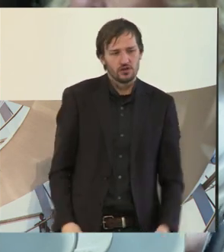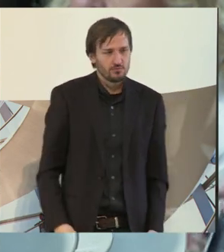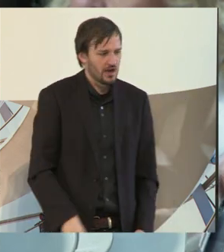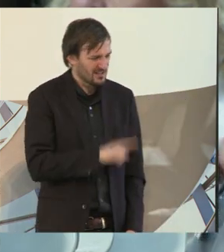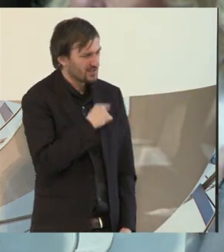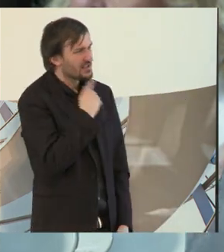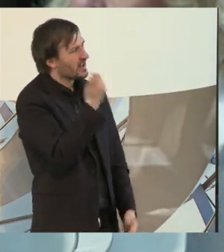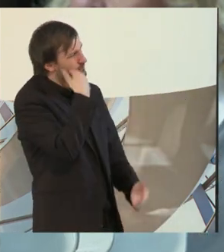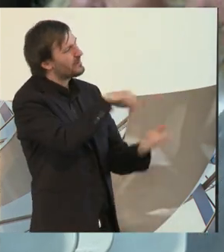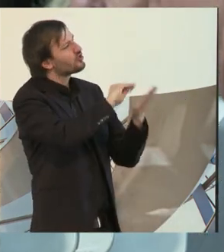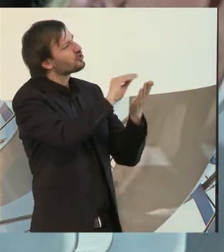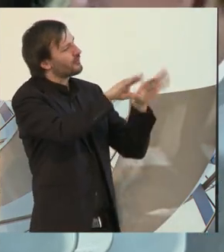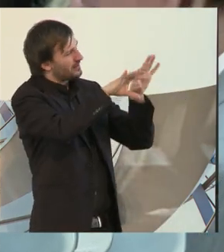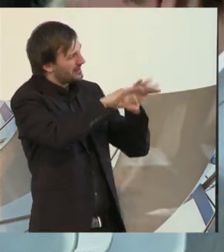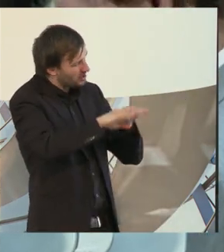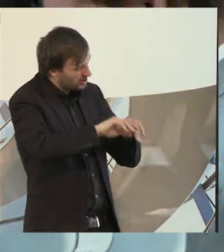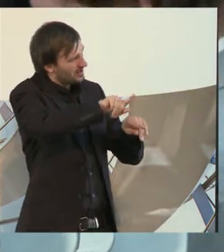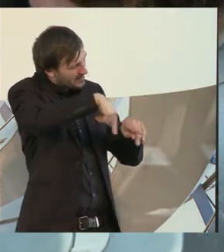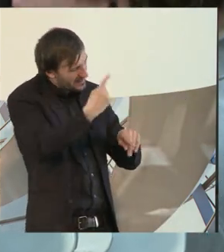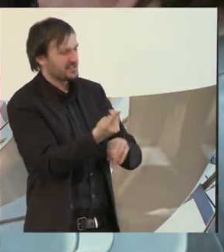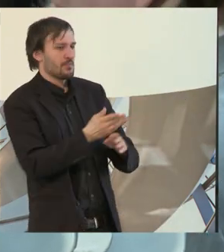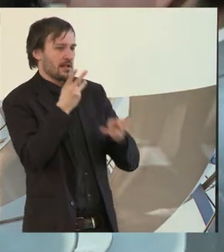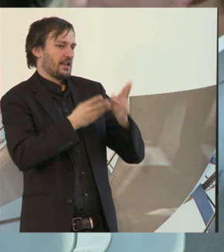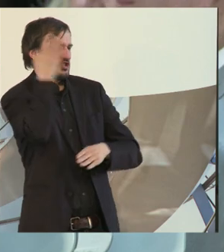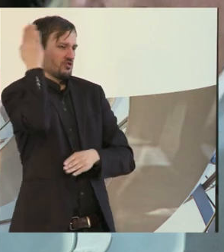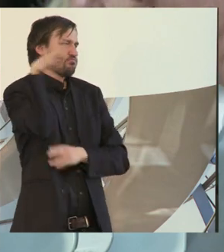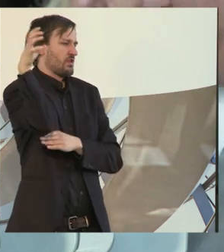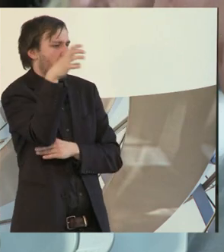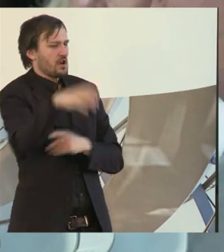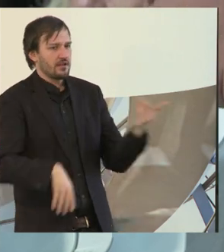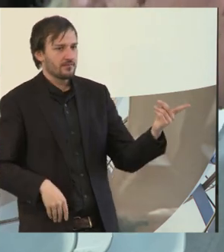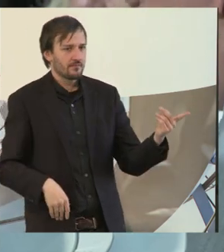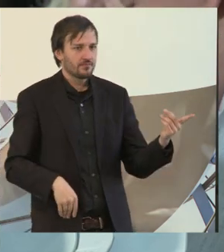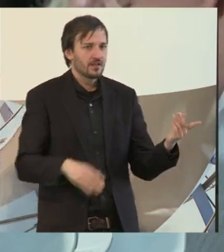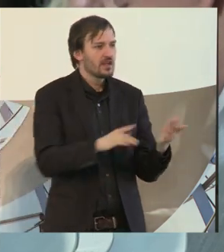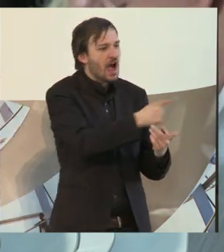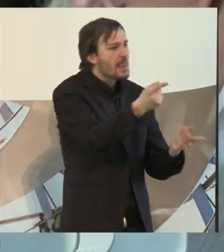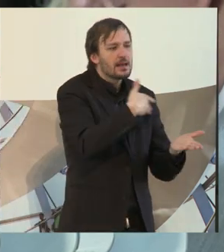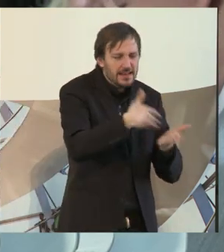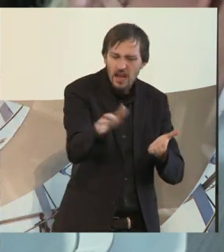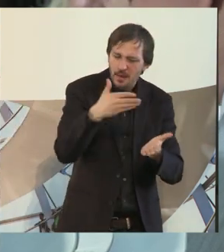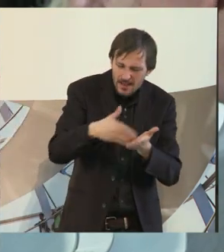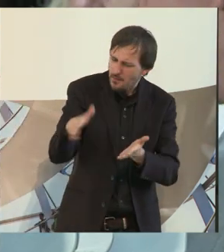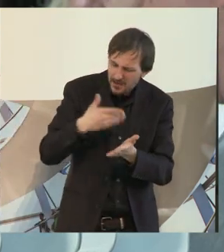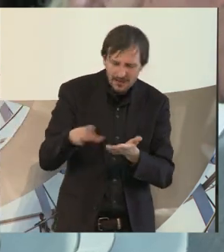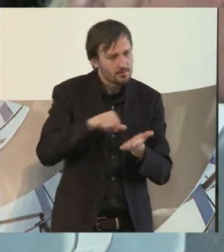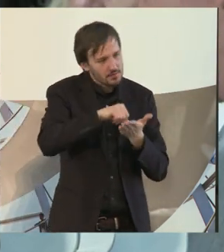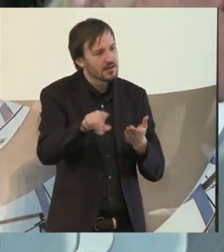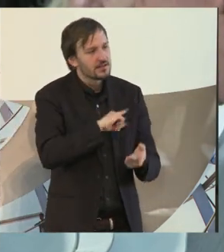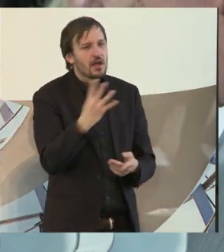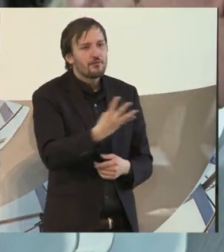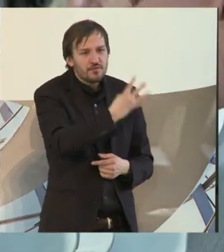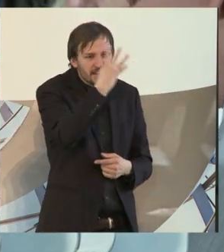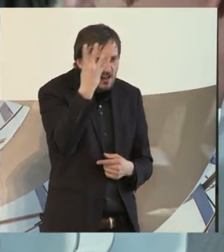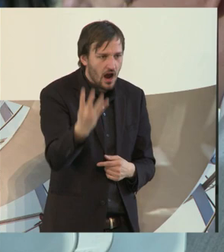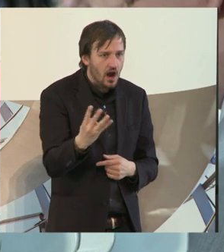gesagt, geben Sie mir das schriftlich, dann machen wir das nächste Fass hier auf. Letztlich wollte es also niemand bezahlen. Ich habe vier Jahre zugebracht. Selbst